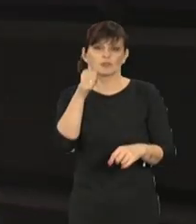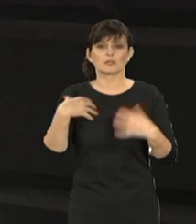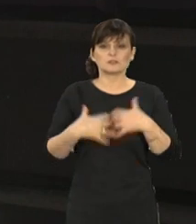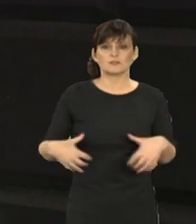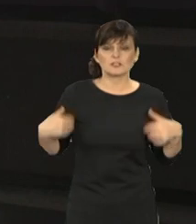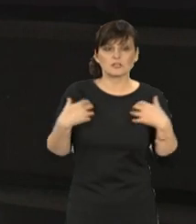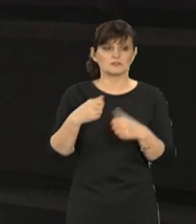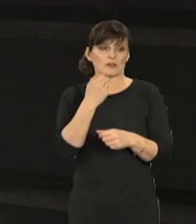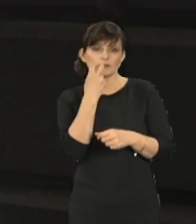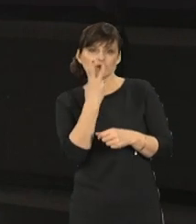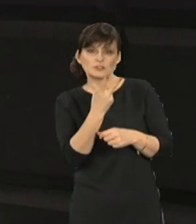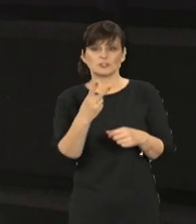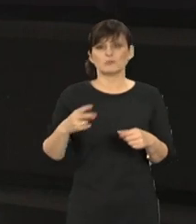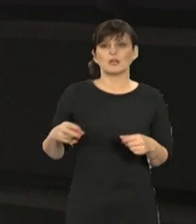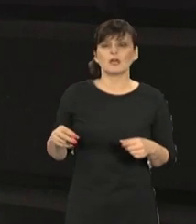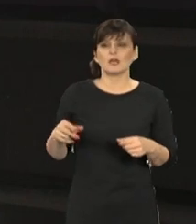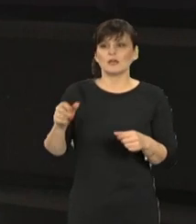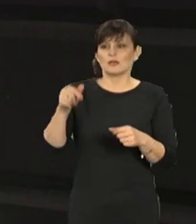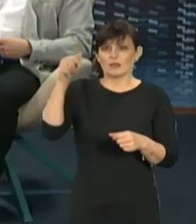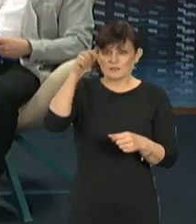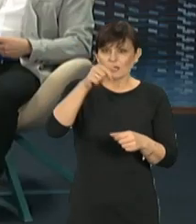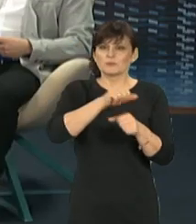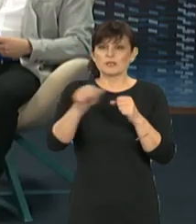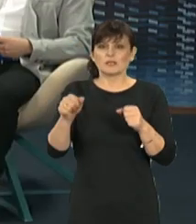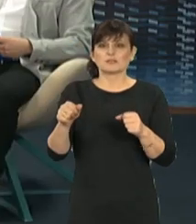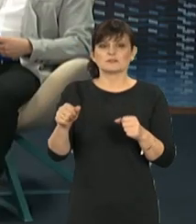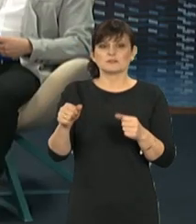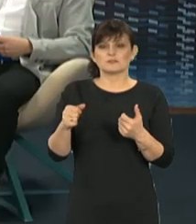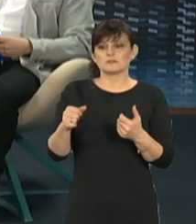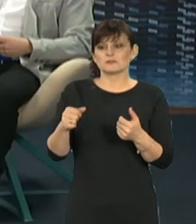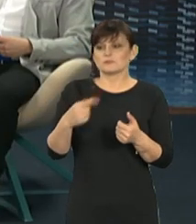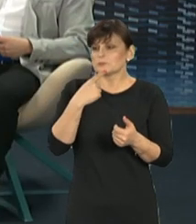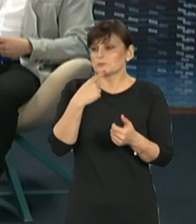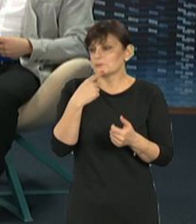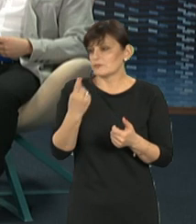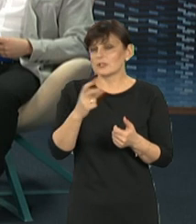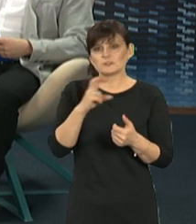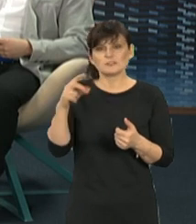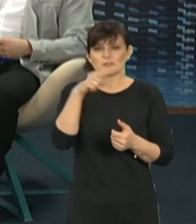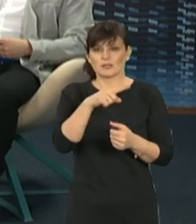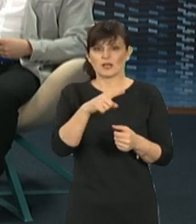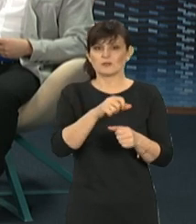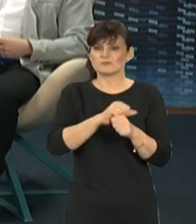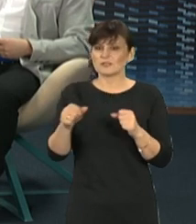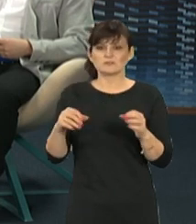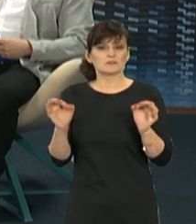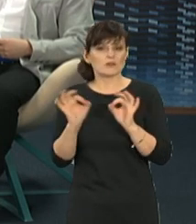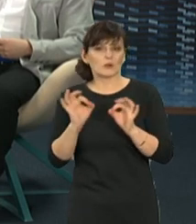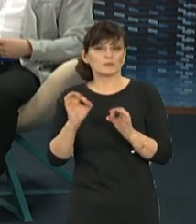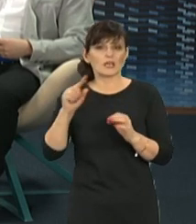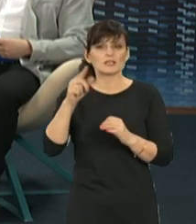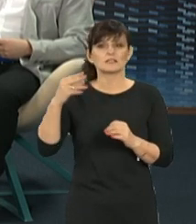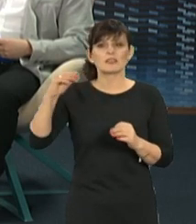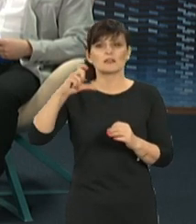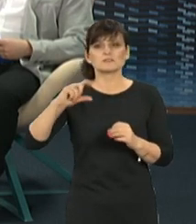że te zwierzęta jednak się widzi w tych cyrkach. Proszę powiedzieć, czy myśli Pani, że tam w jakiś sposób się jednak znęca nad